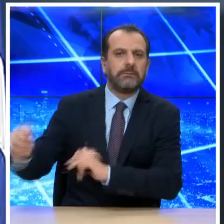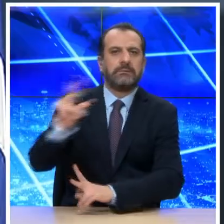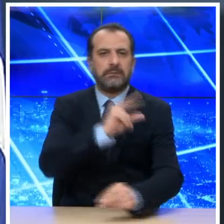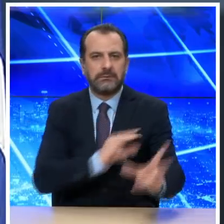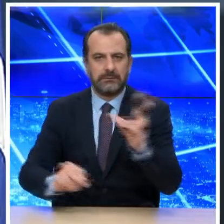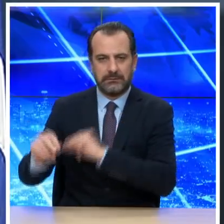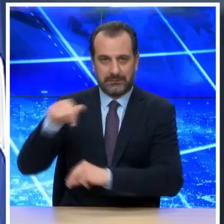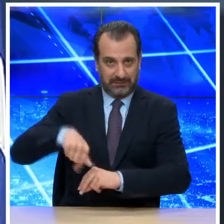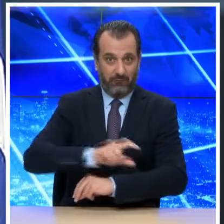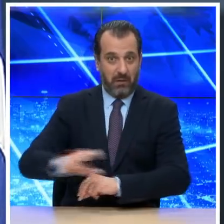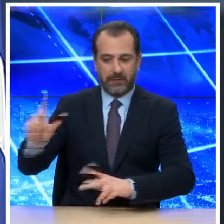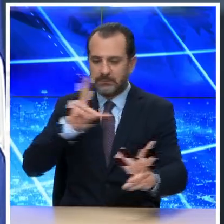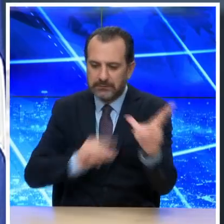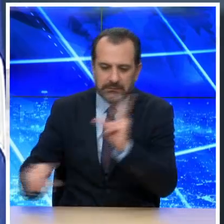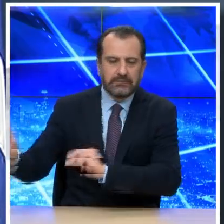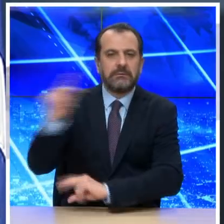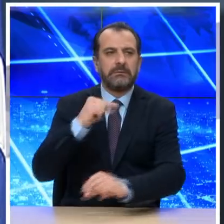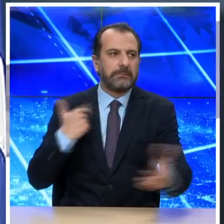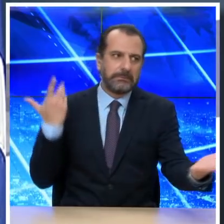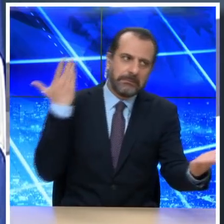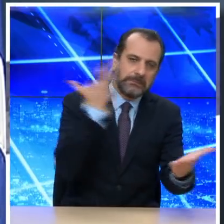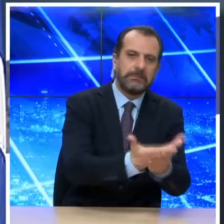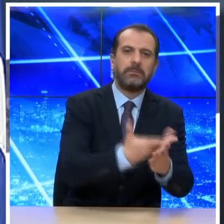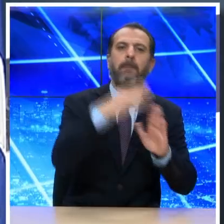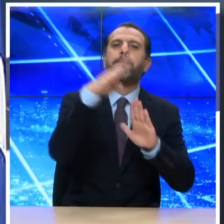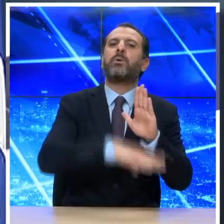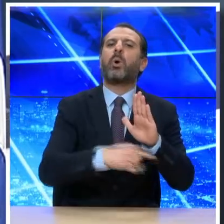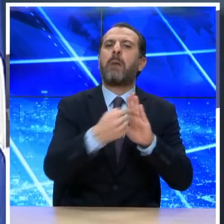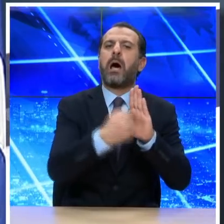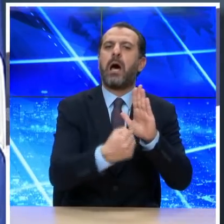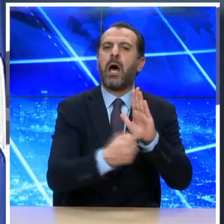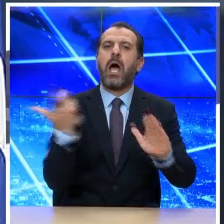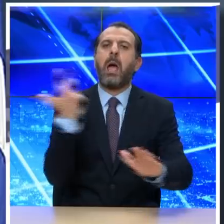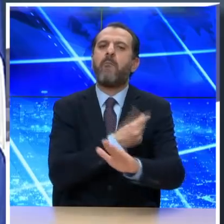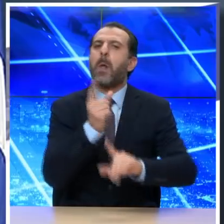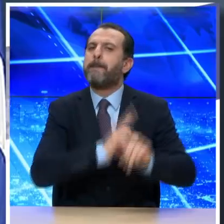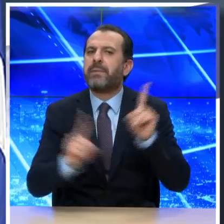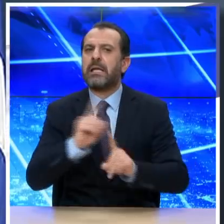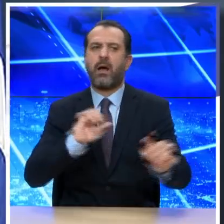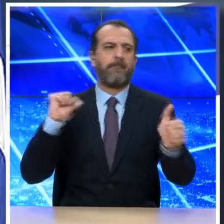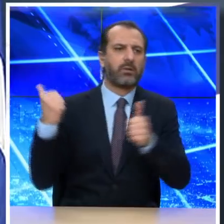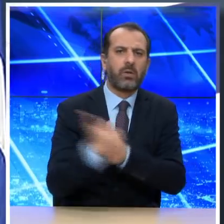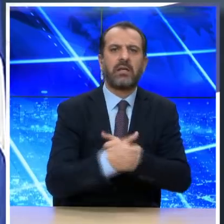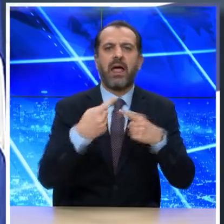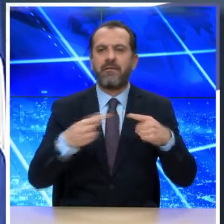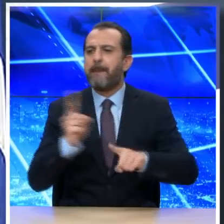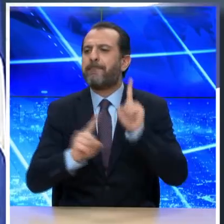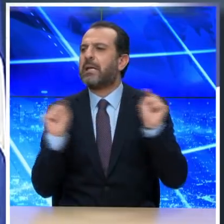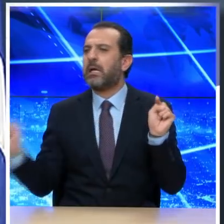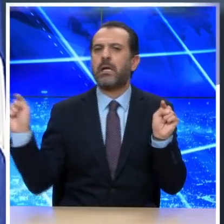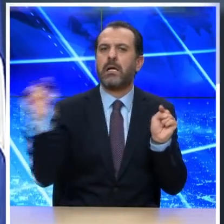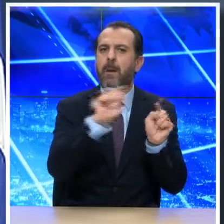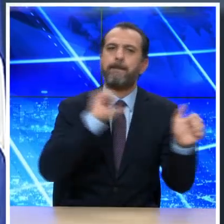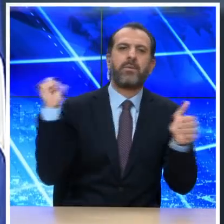την εβδομάδα προκειμένου να εισηγηθούμε το πρόγραμμα του εμβολιασμού. Τα βασικά κριτήρια της επιλογής των ομάδων πληθασμού που θα